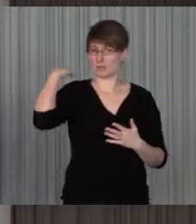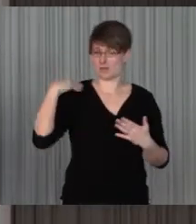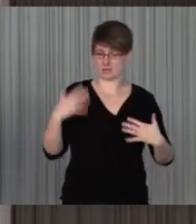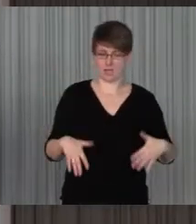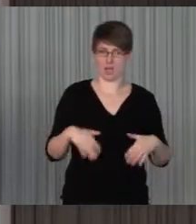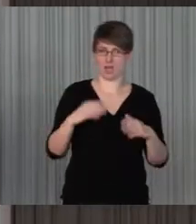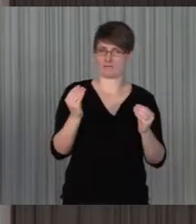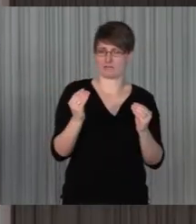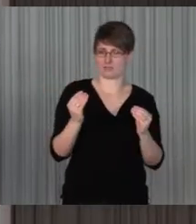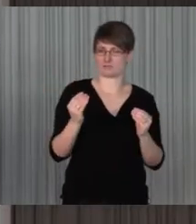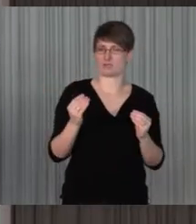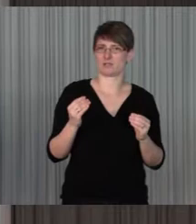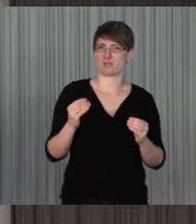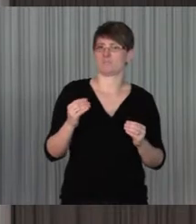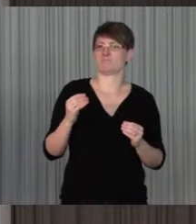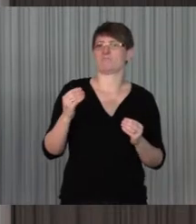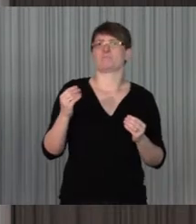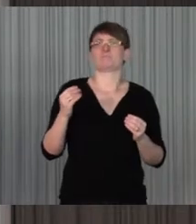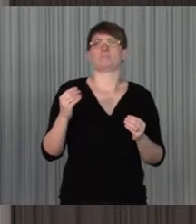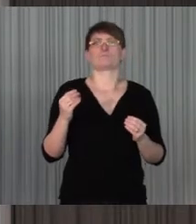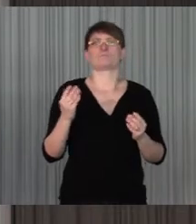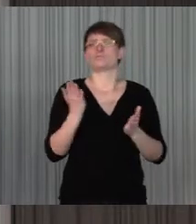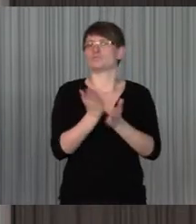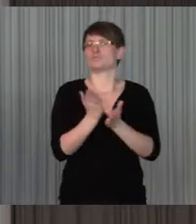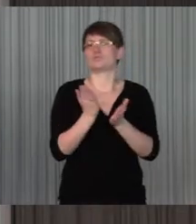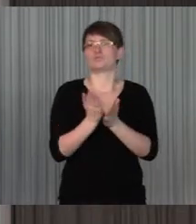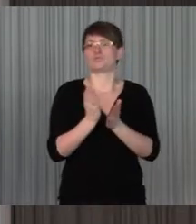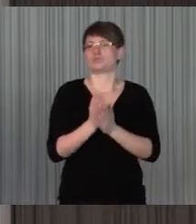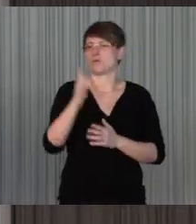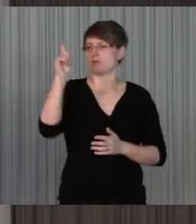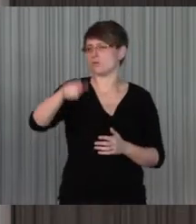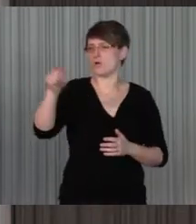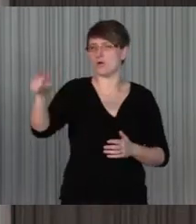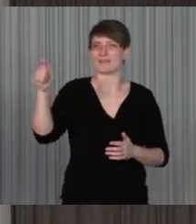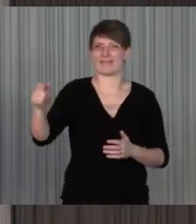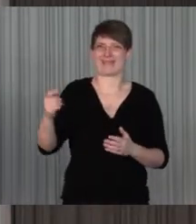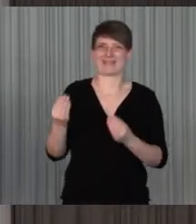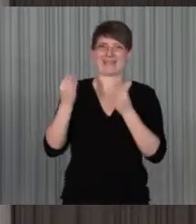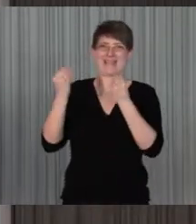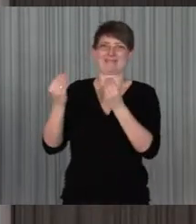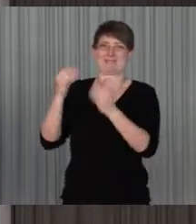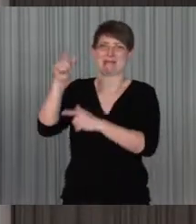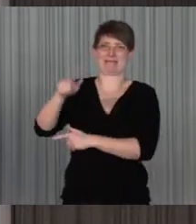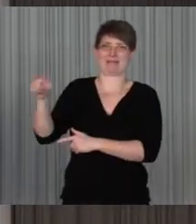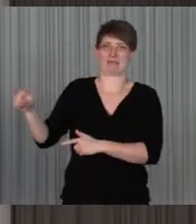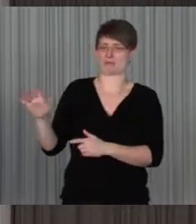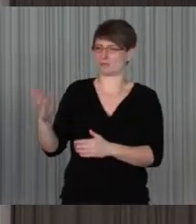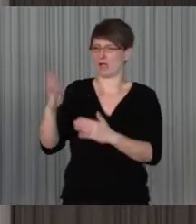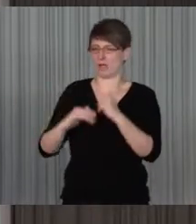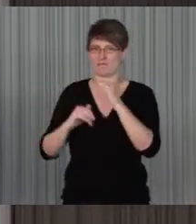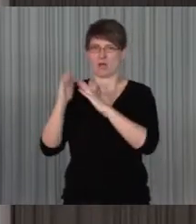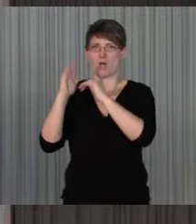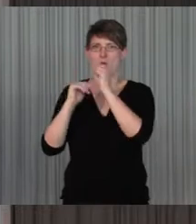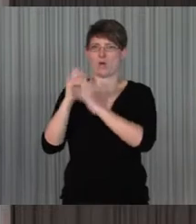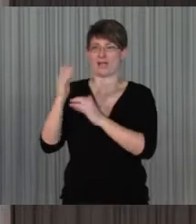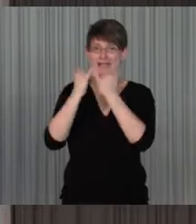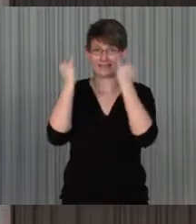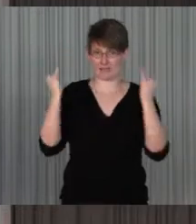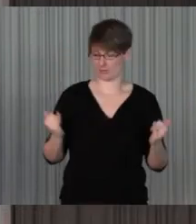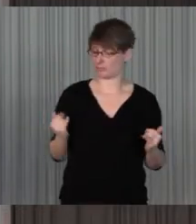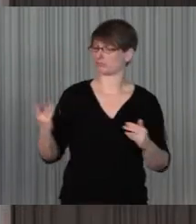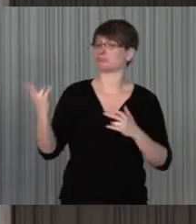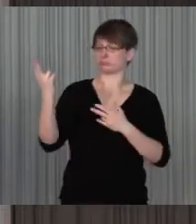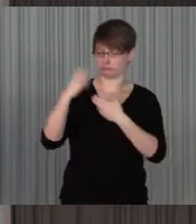Anfang an die Klienten als Experten angesehen wurden und immer in den Aufbau der Einrichtung auch